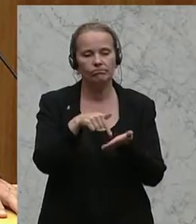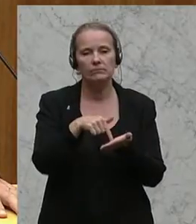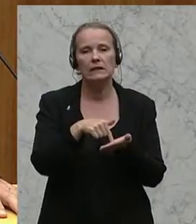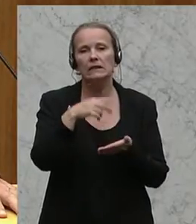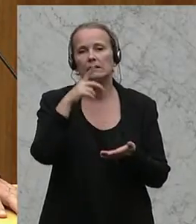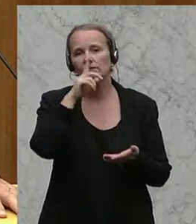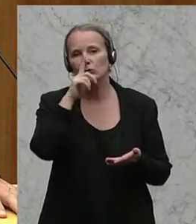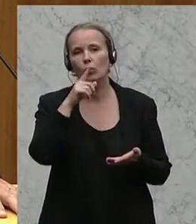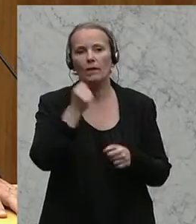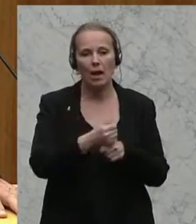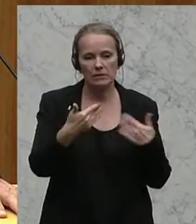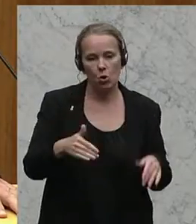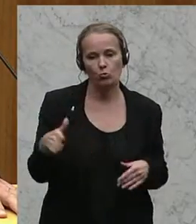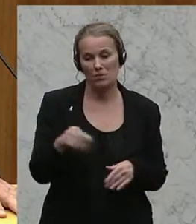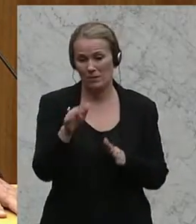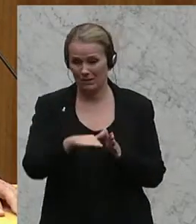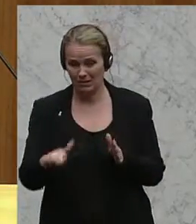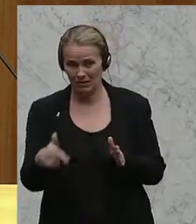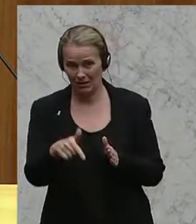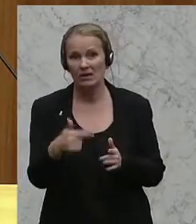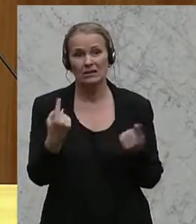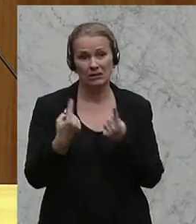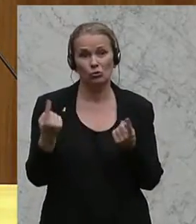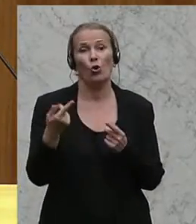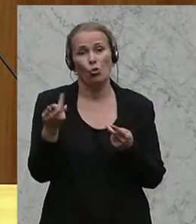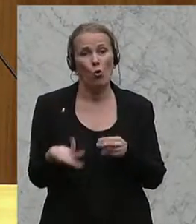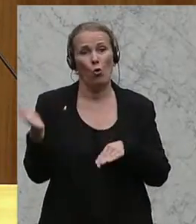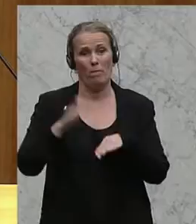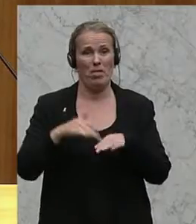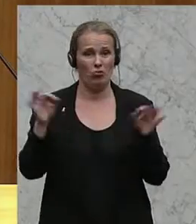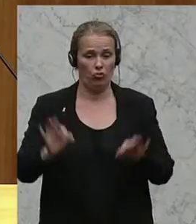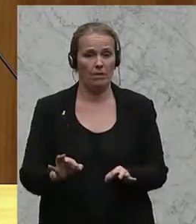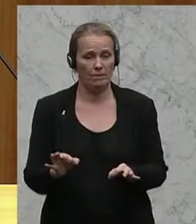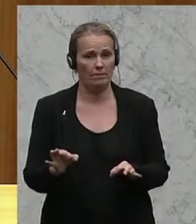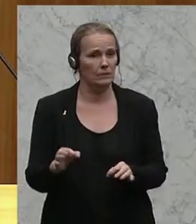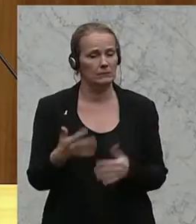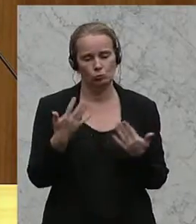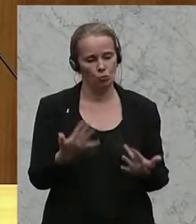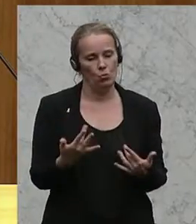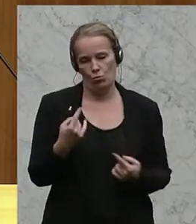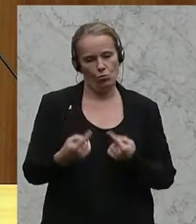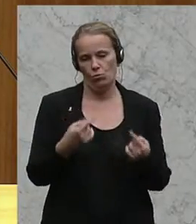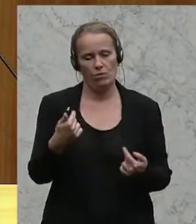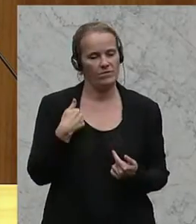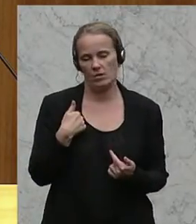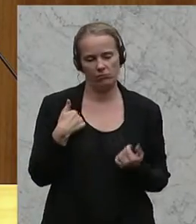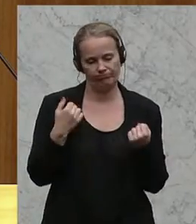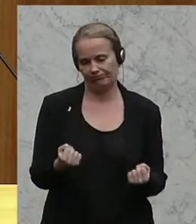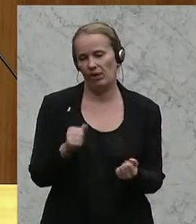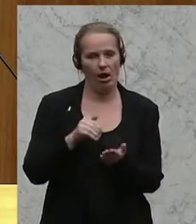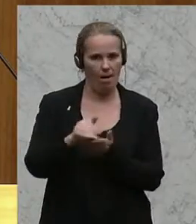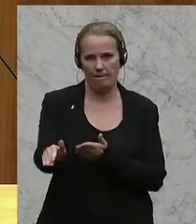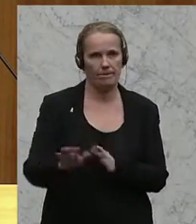Arbeitslose mit Kindern die Situation noch einmal zu verschlechtern. Und das ist einfach eine Vorgehensweise, die wir massiv ablehnen